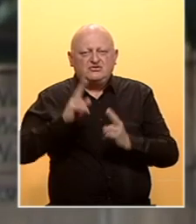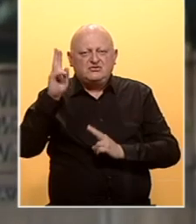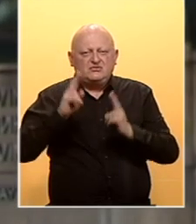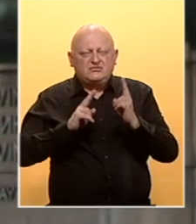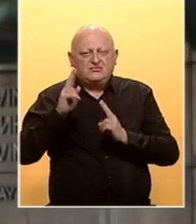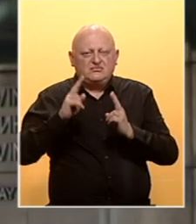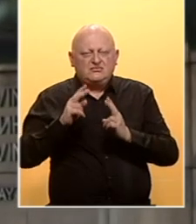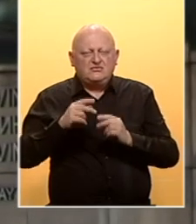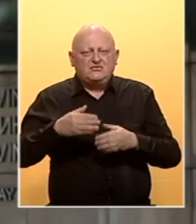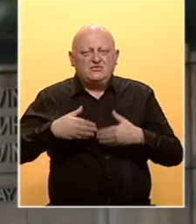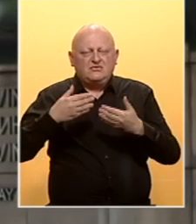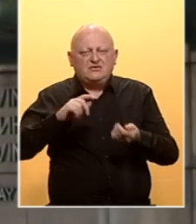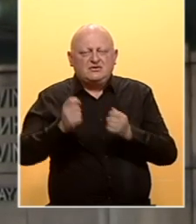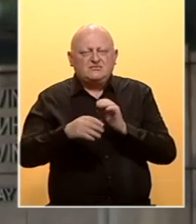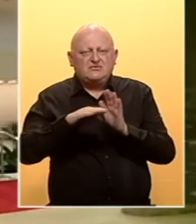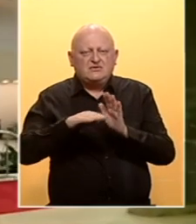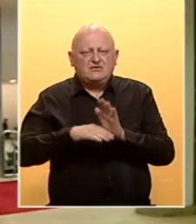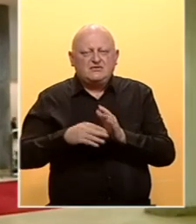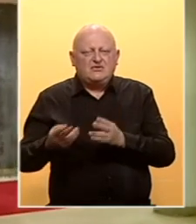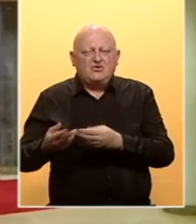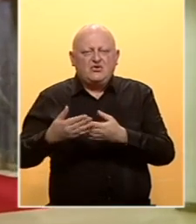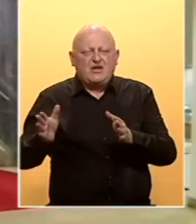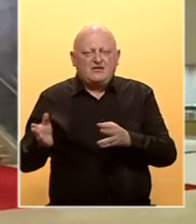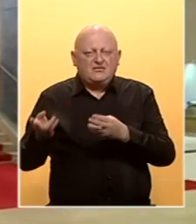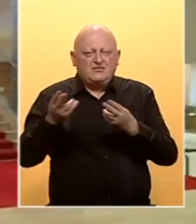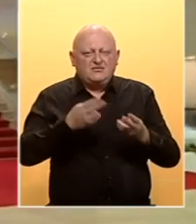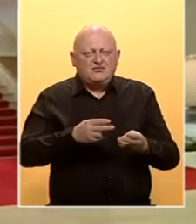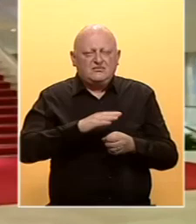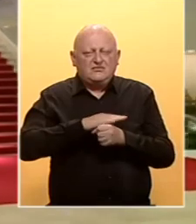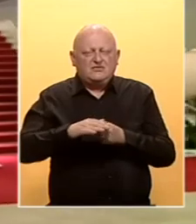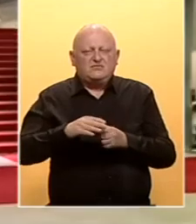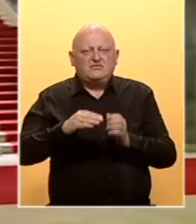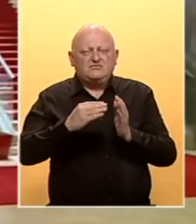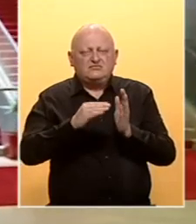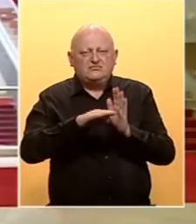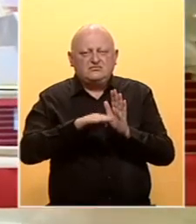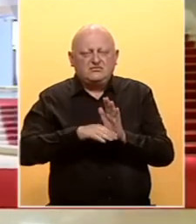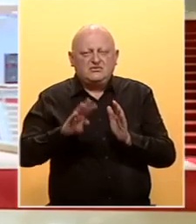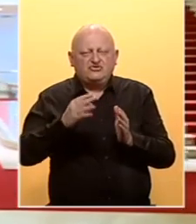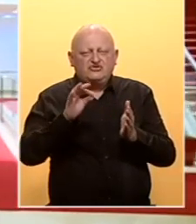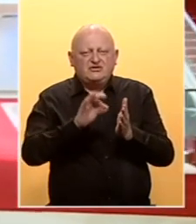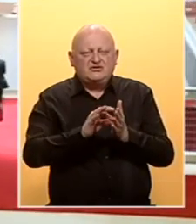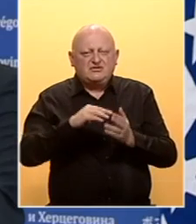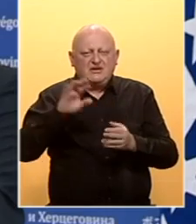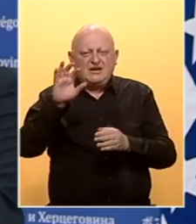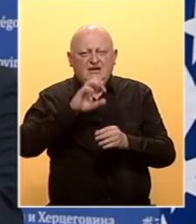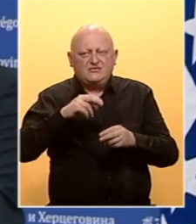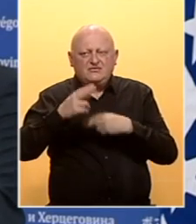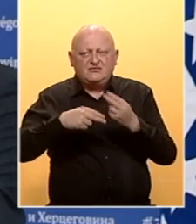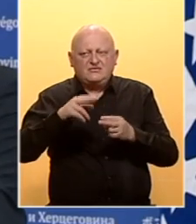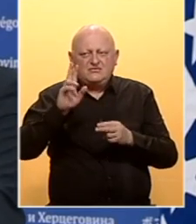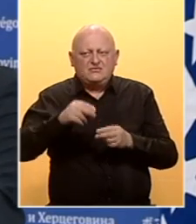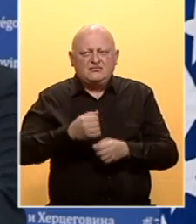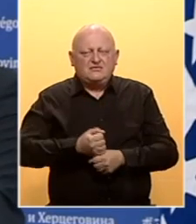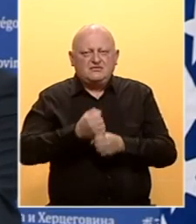zastupnik John Legić je predložio izmjene zakona u javnim nabavkama. Tvrdi da ispunjava kriterij i jednu od 14 tačaka Evropske komisije. Ima